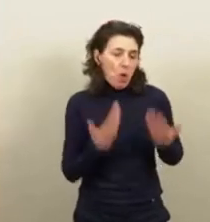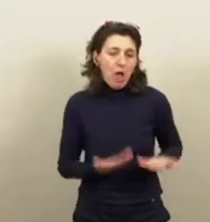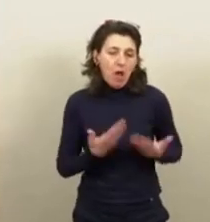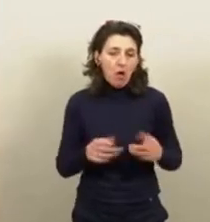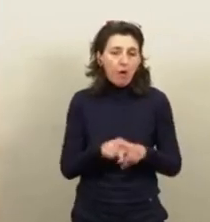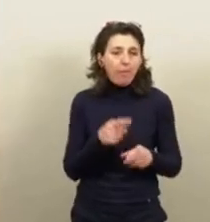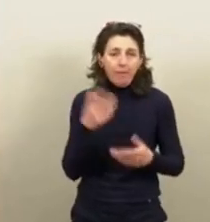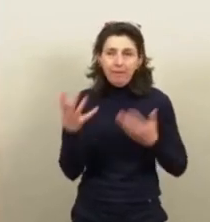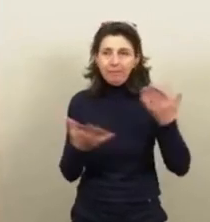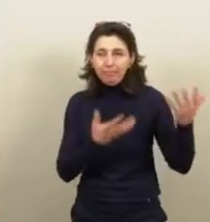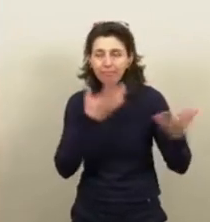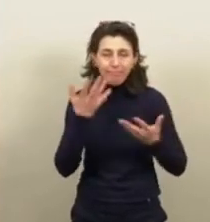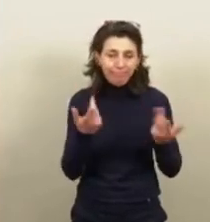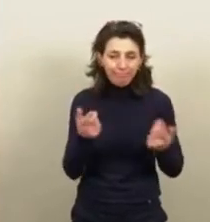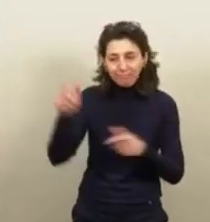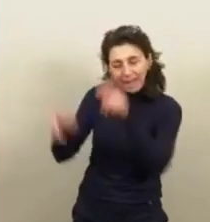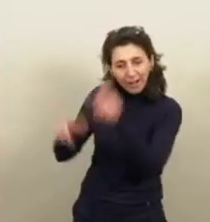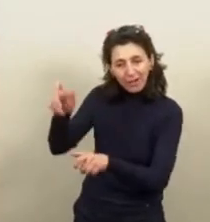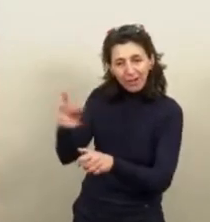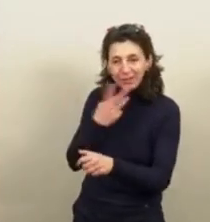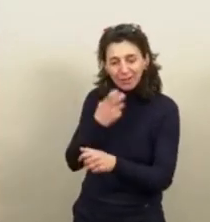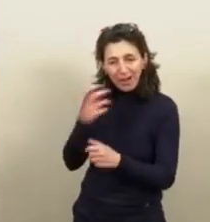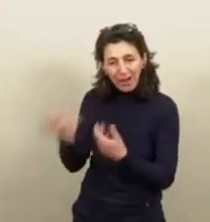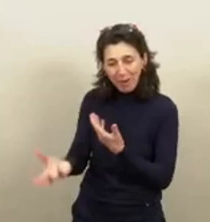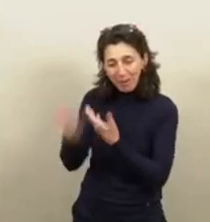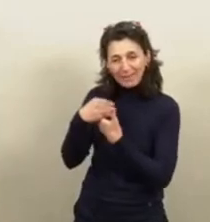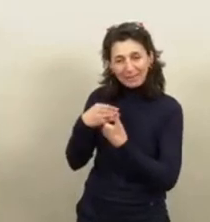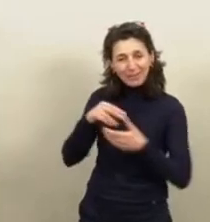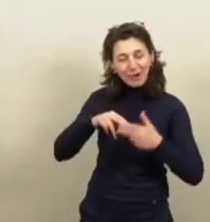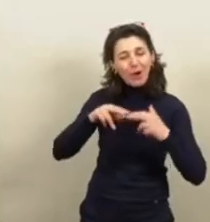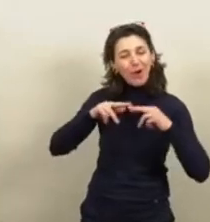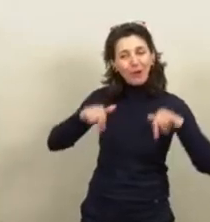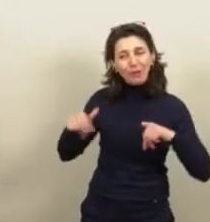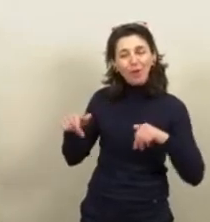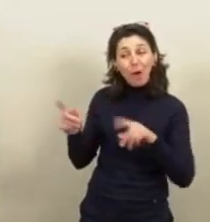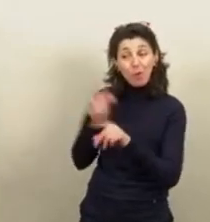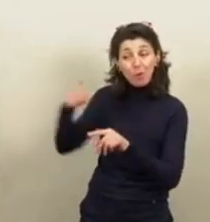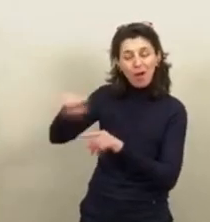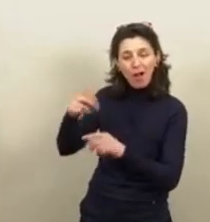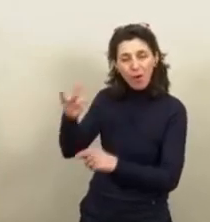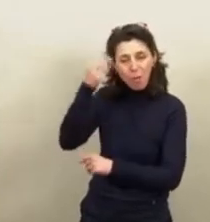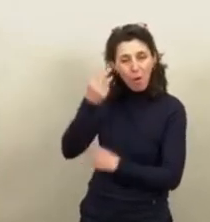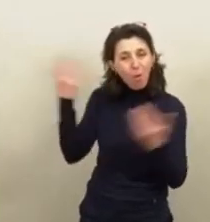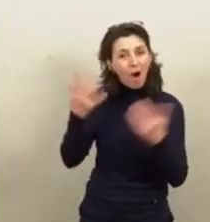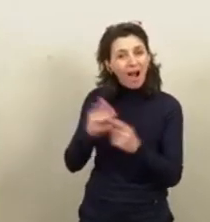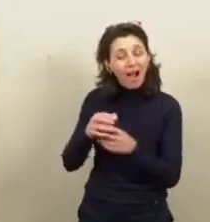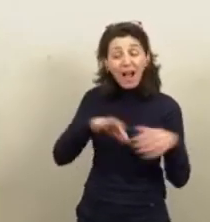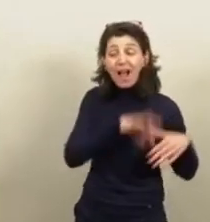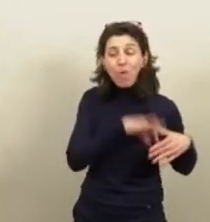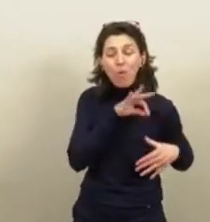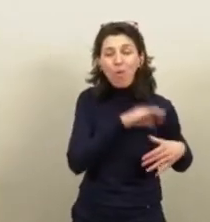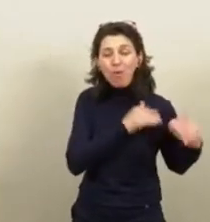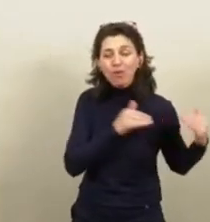la Convention citoyenne comprennent que, tout de même, les élus majoritaires prennent un certain